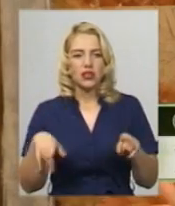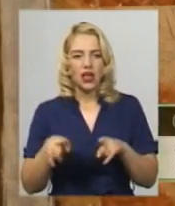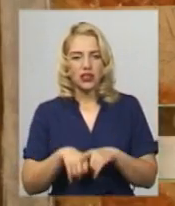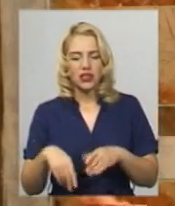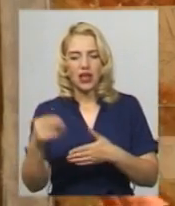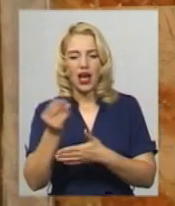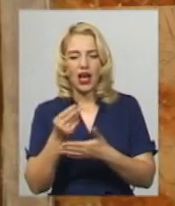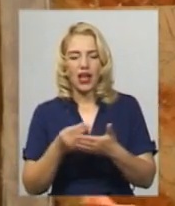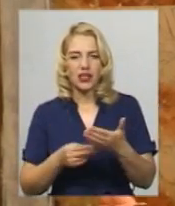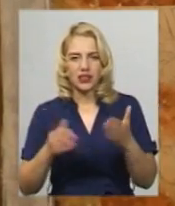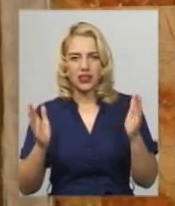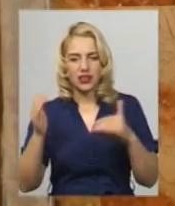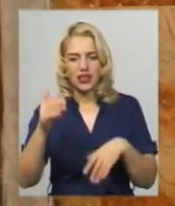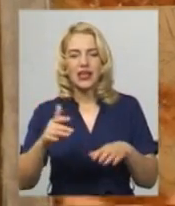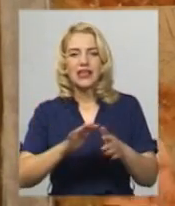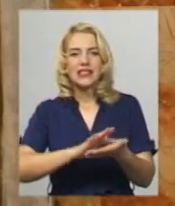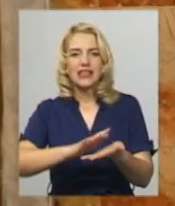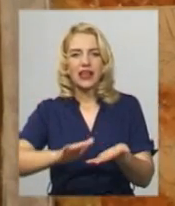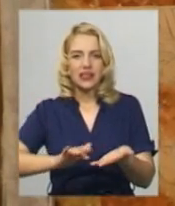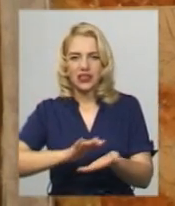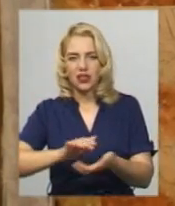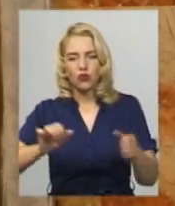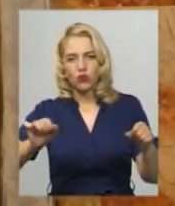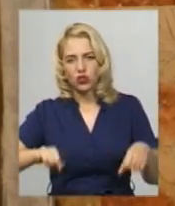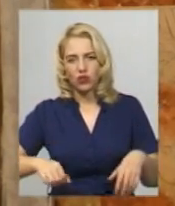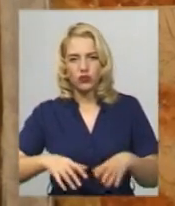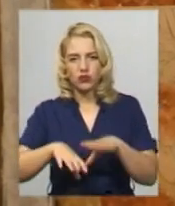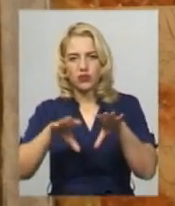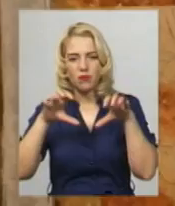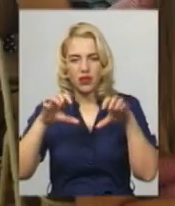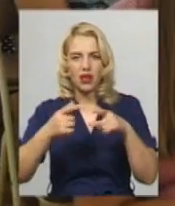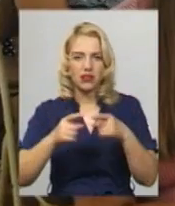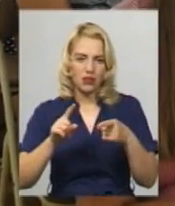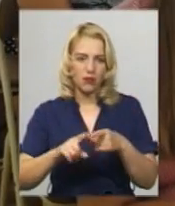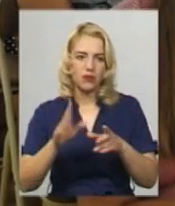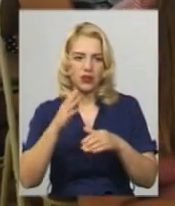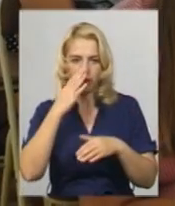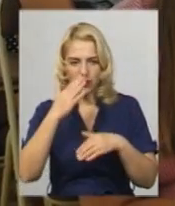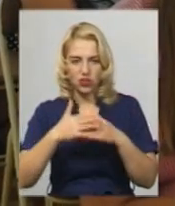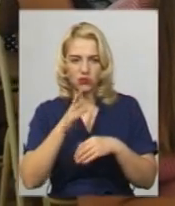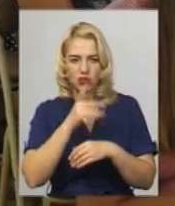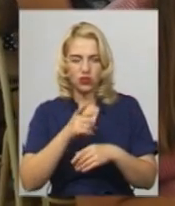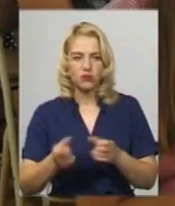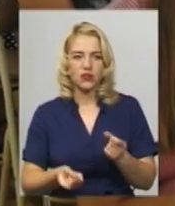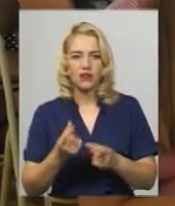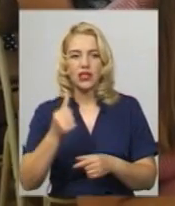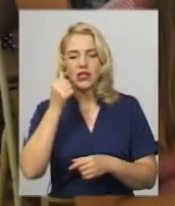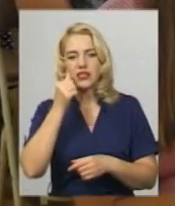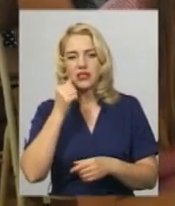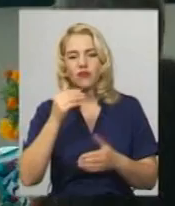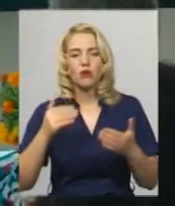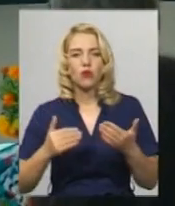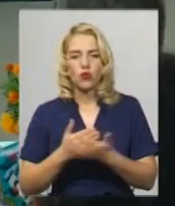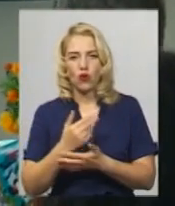з тактильним можливостю сприйняття, я думаю, з'являться найближчим часом». Завтра по новій методиці, каже Інна Величко,